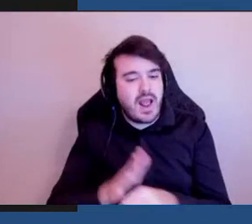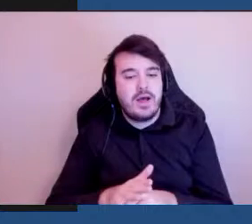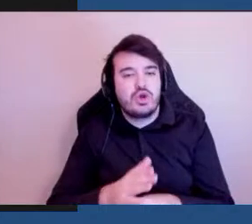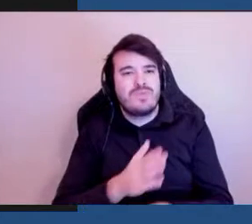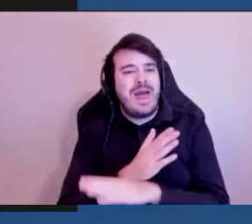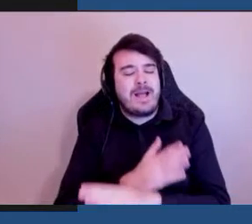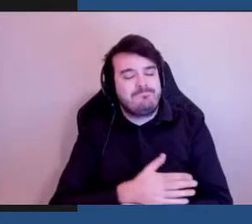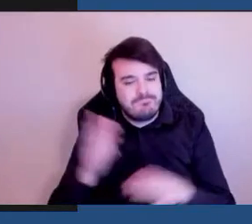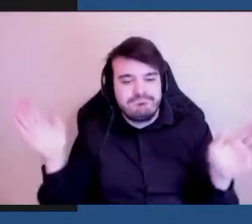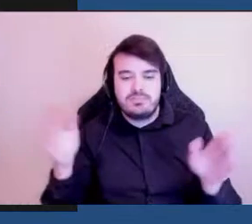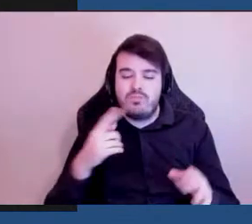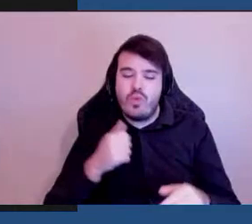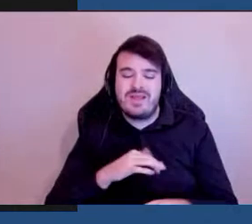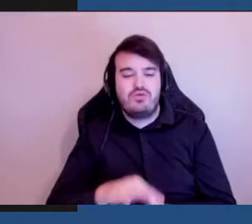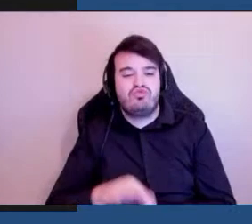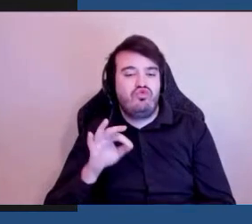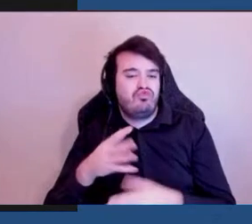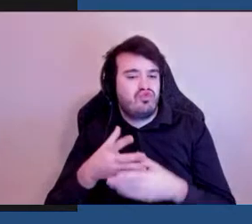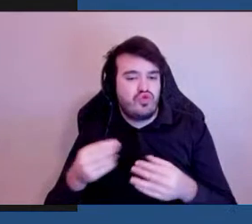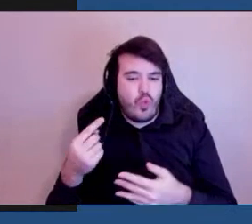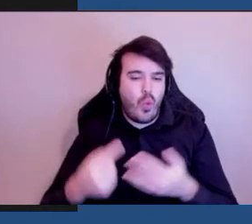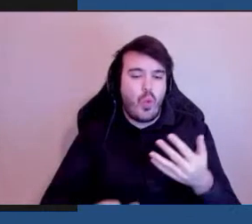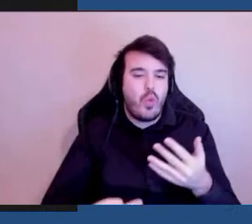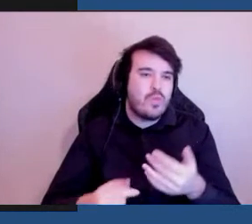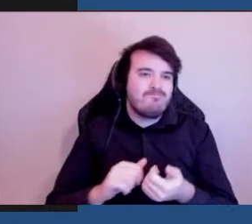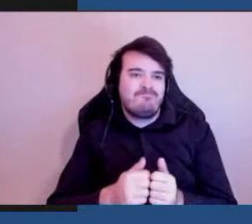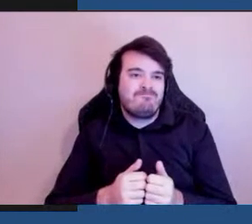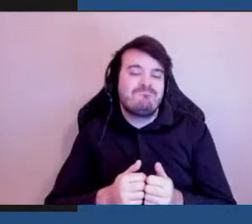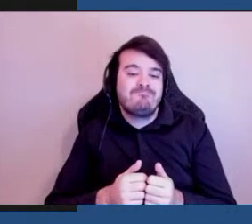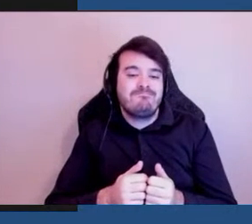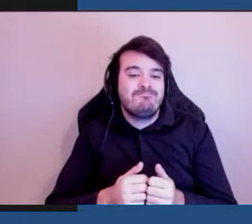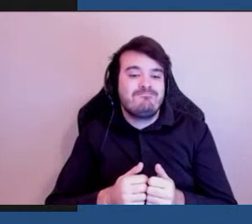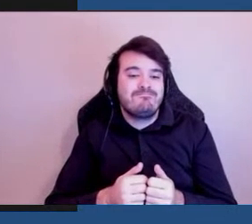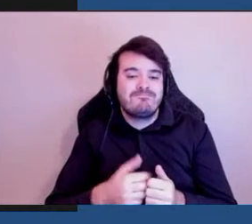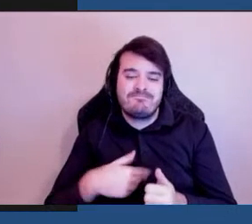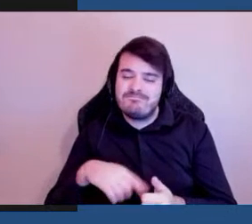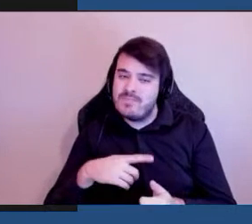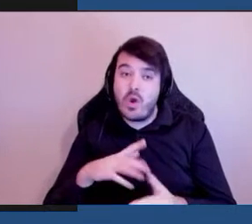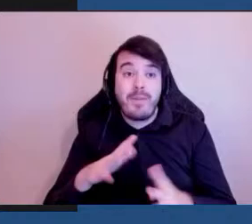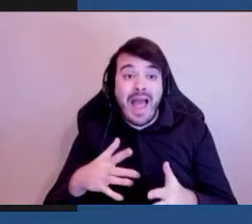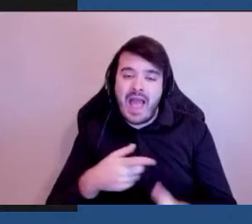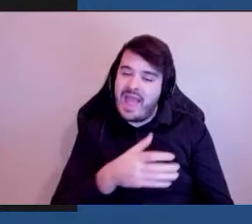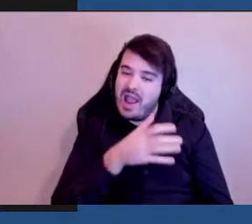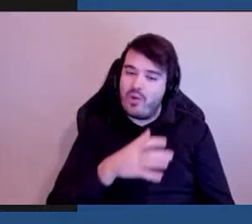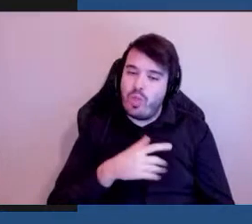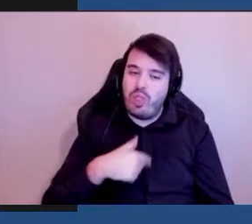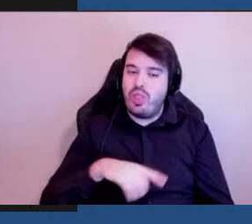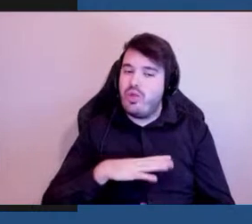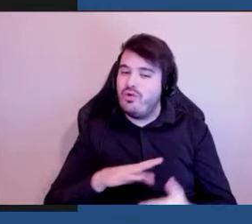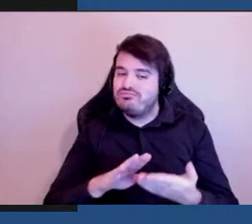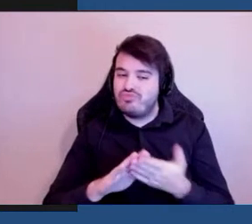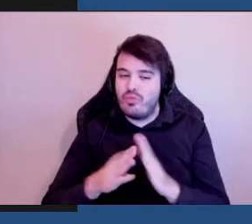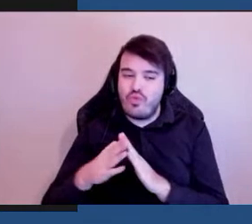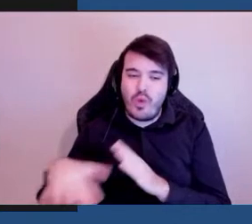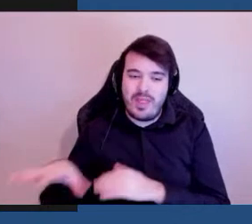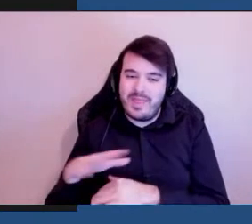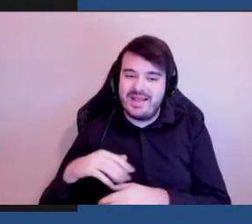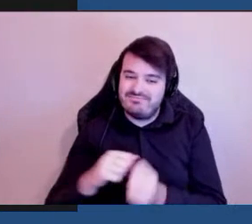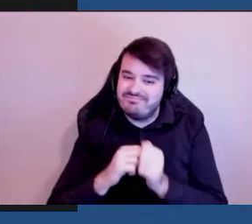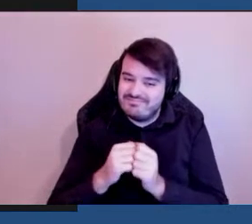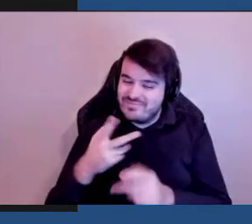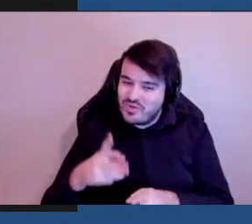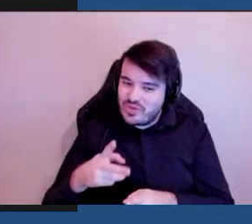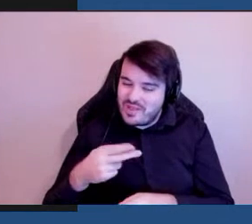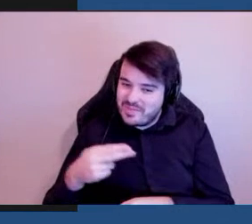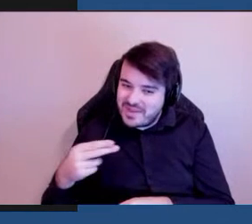trouver des solutions en écoutant notre collectivité j'ai très hâte de